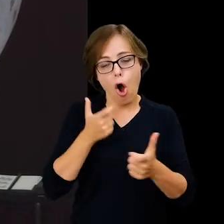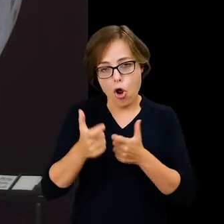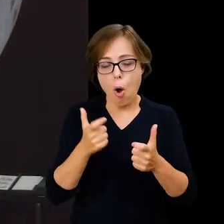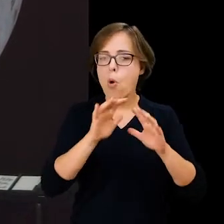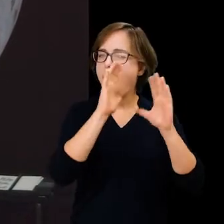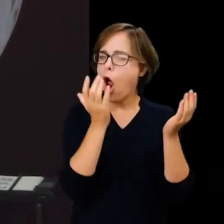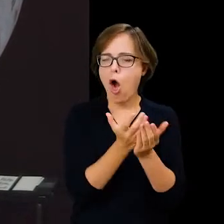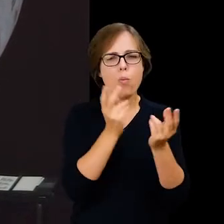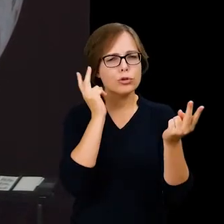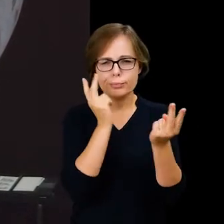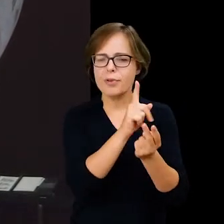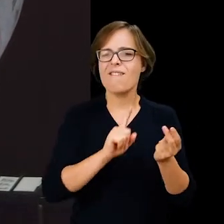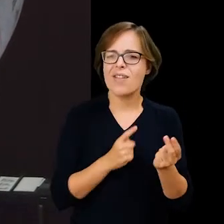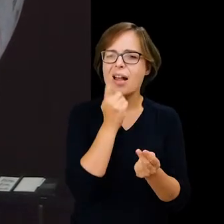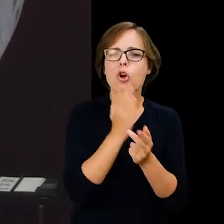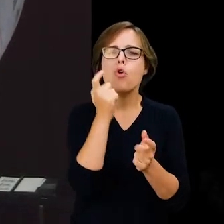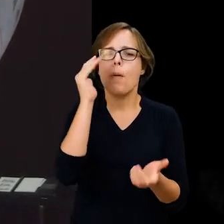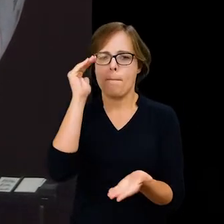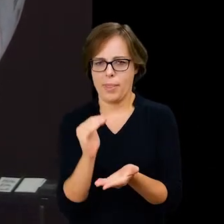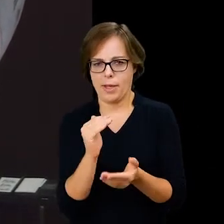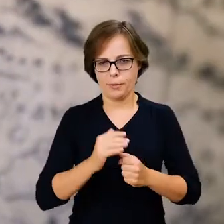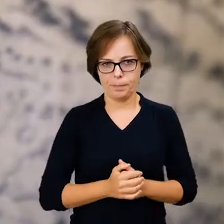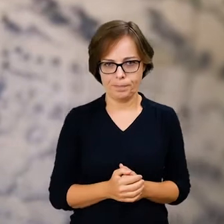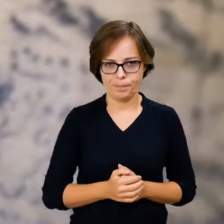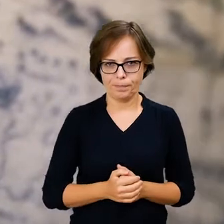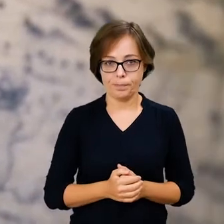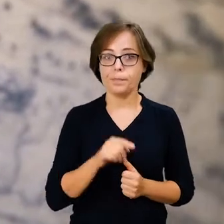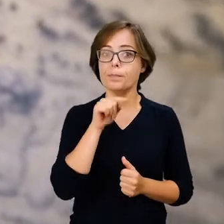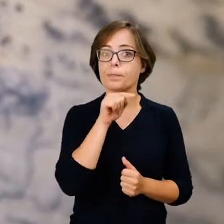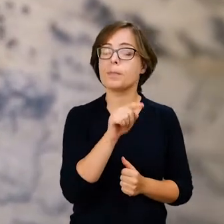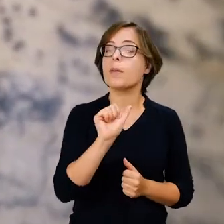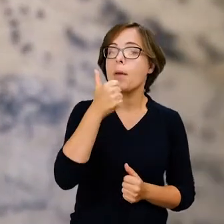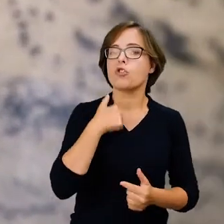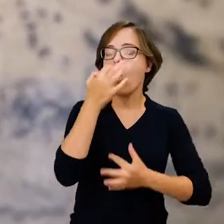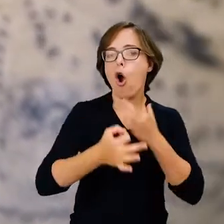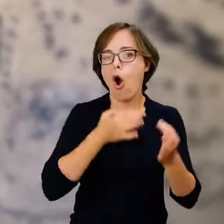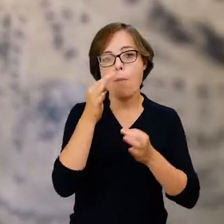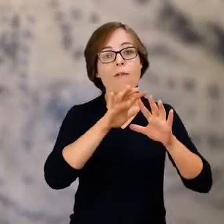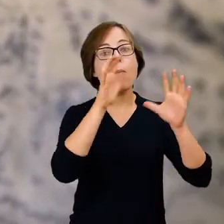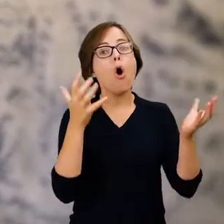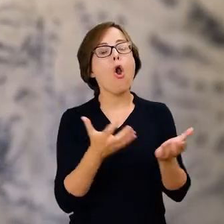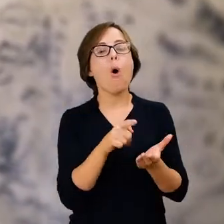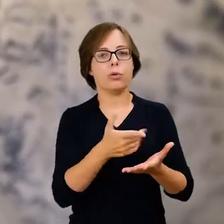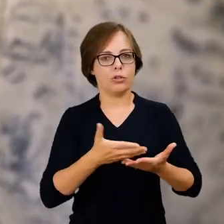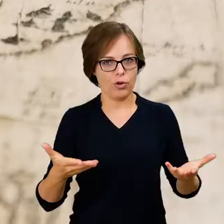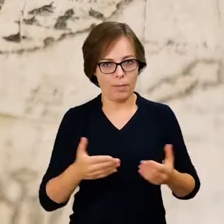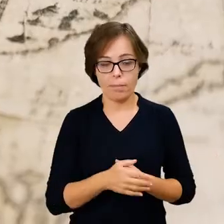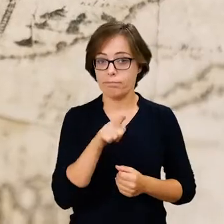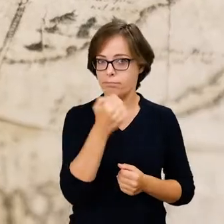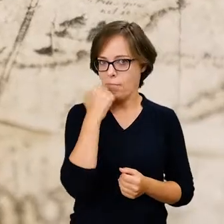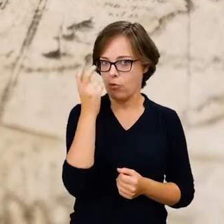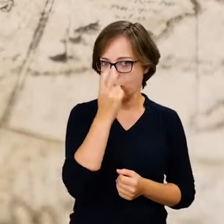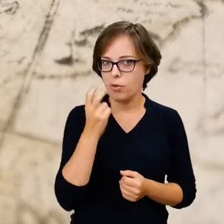samych globusów jak znajdowały się we Francji. Globus ziemi, może pierwszy z nich, jest